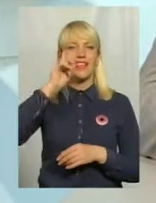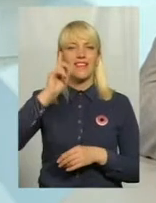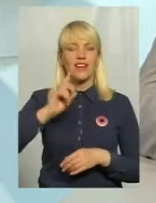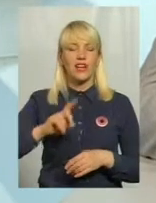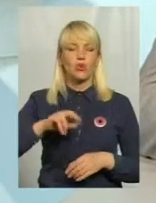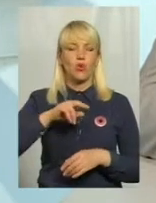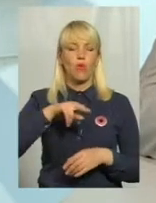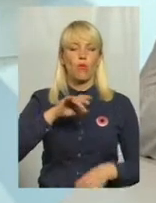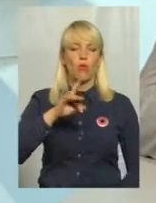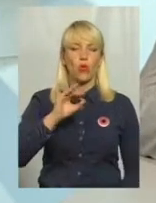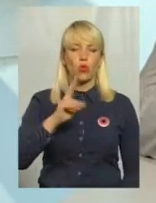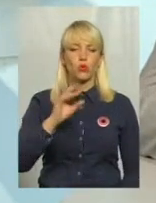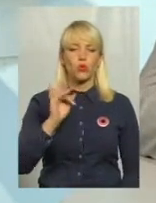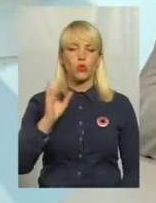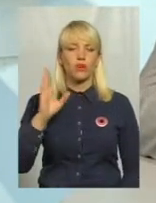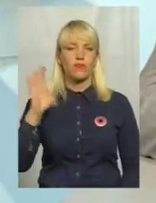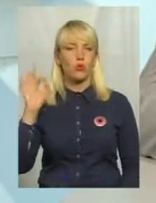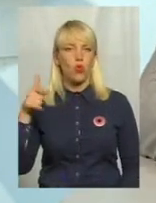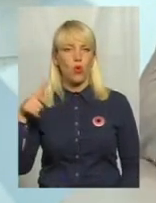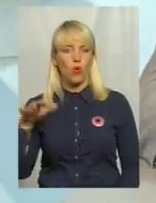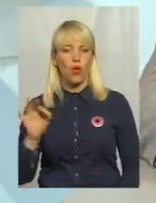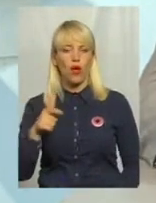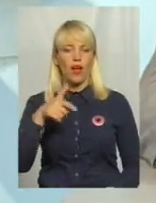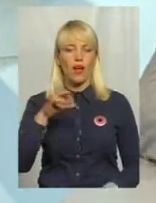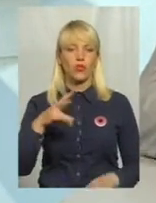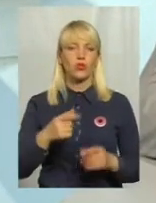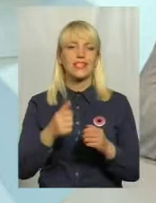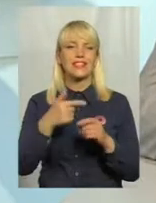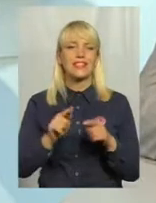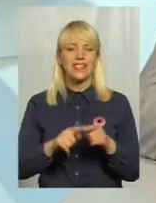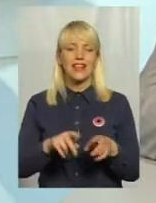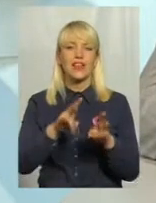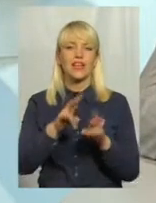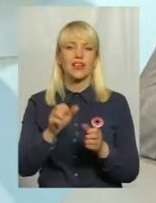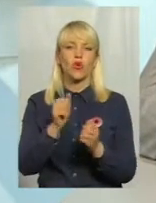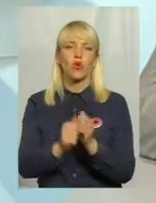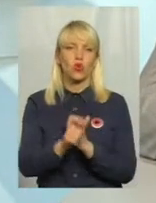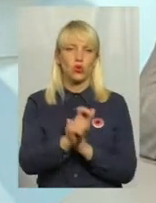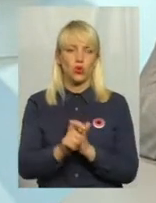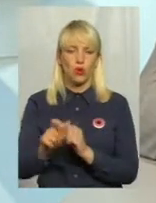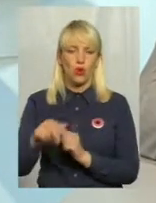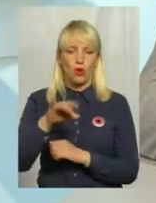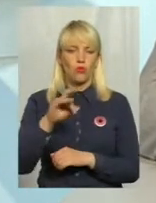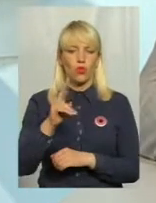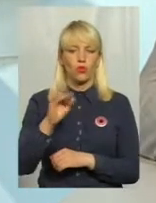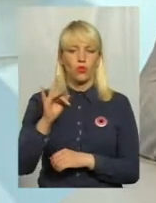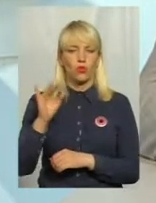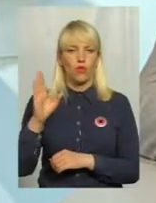і трагедія кожного мешканця Проскурова, трагедія Грослазарєта в Славвуті, чи